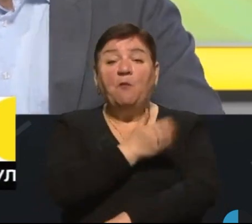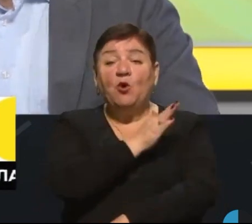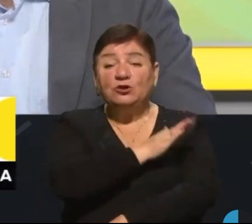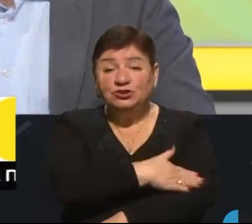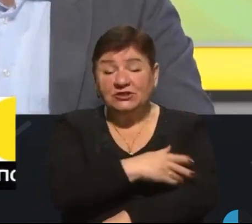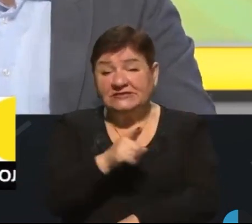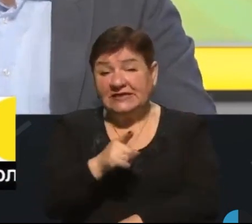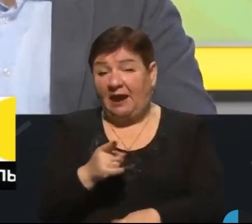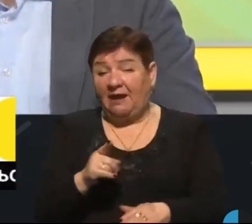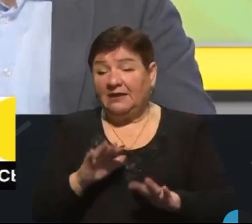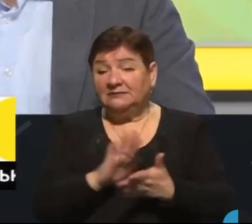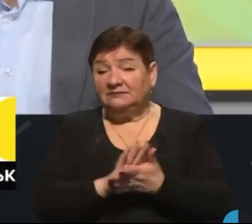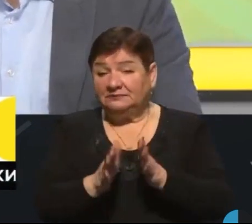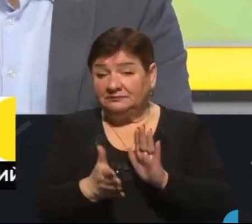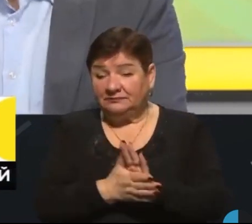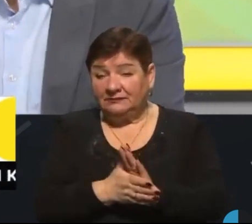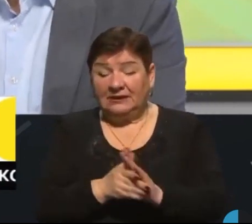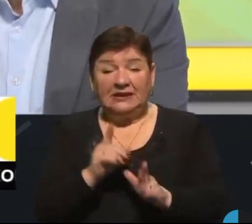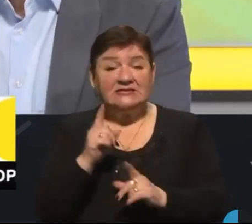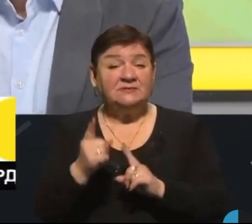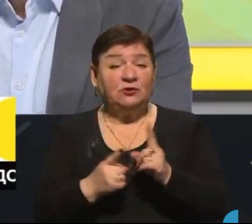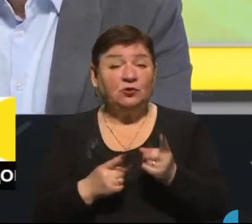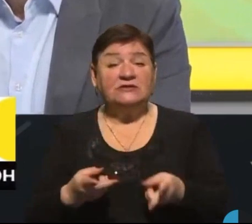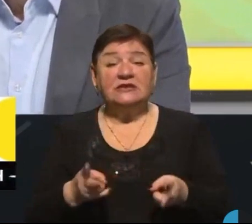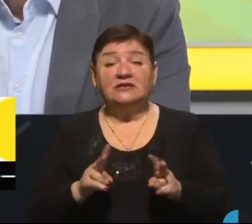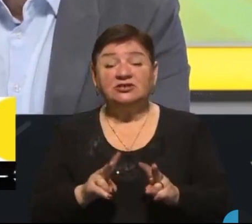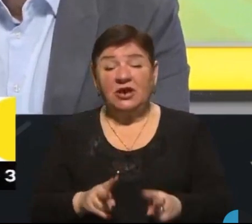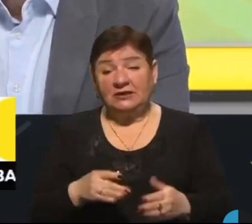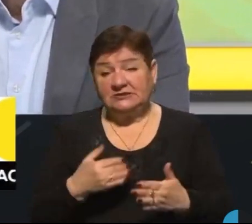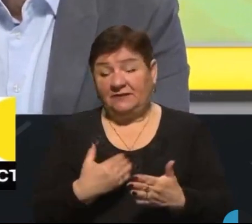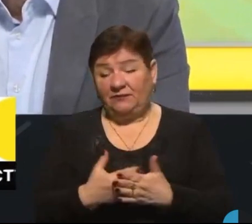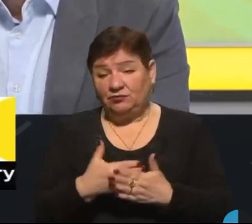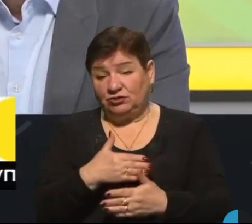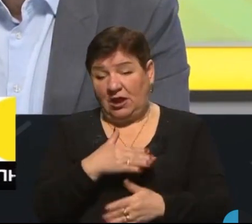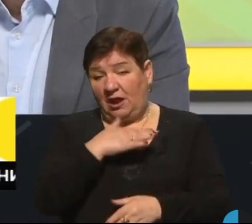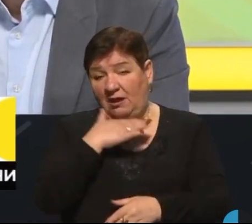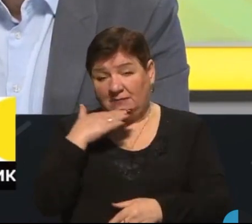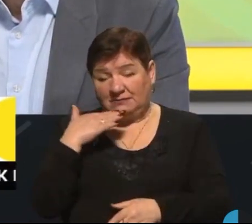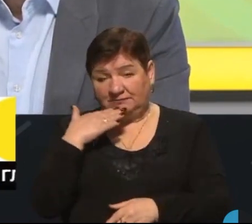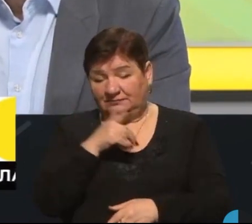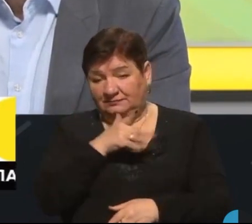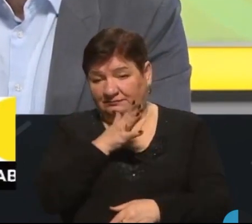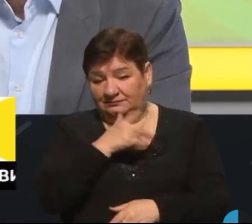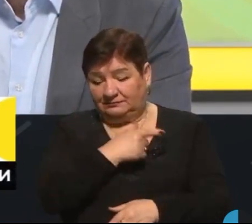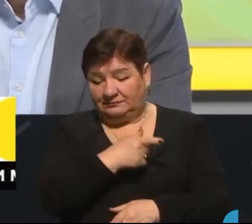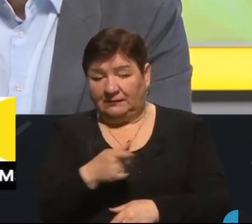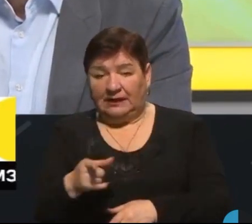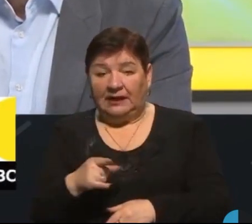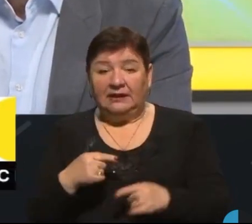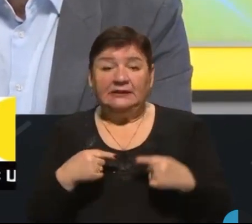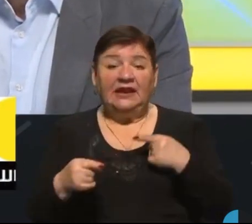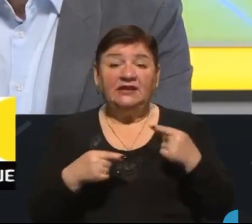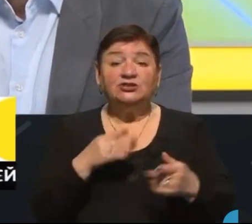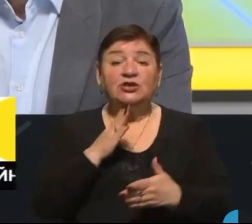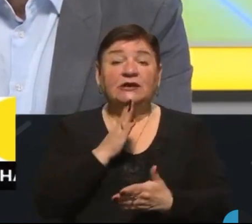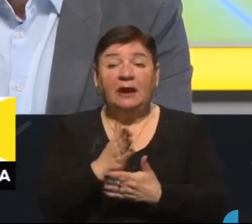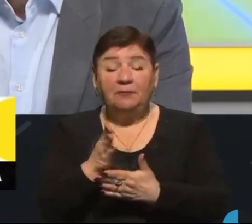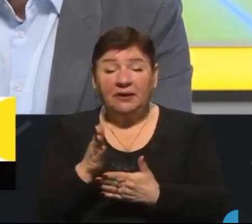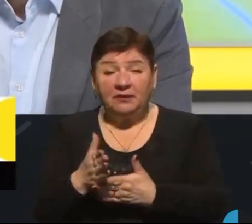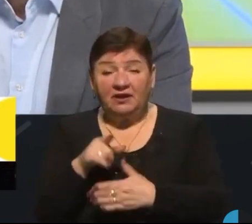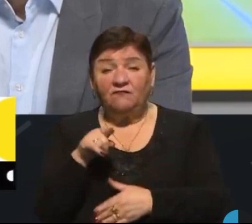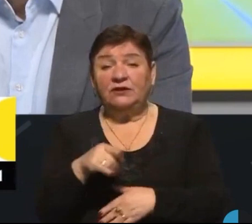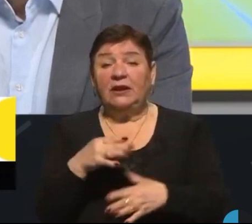ця ситуація практично незмінною, залишається вже певний час. Звісно, на інших напрямках вони